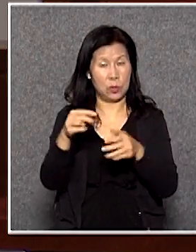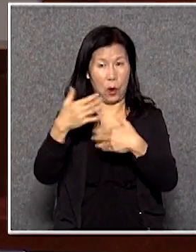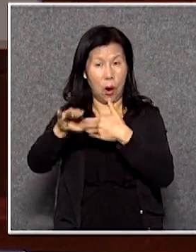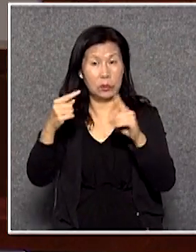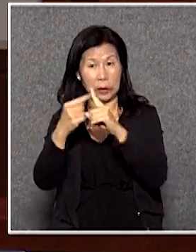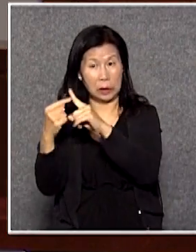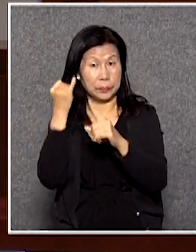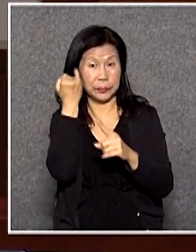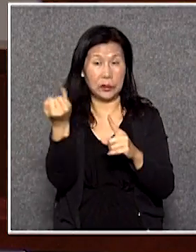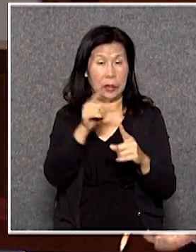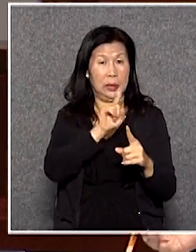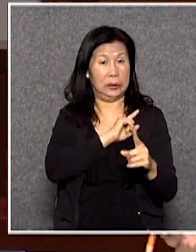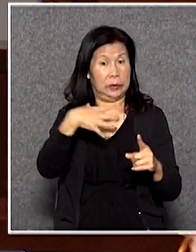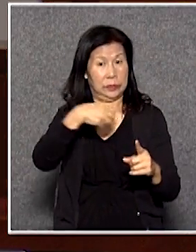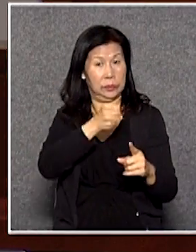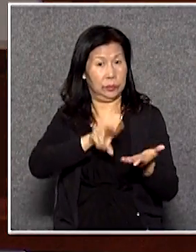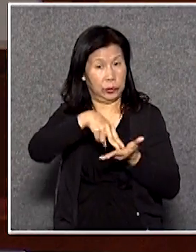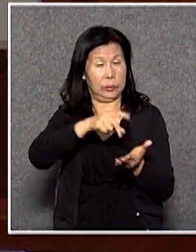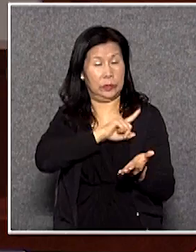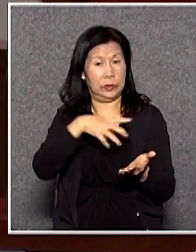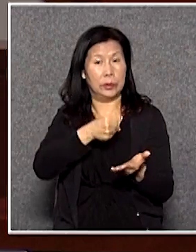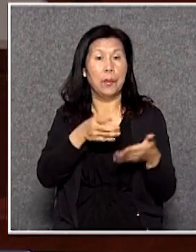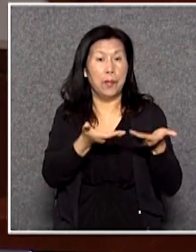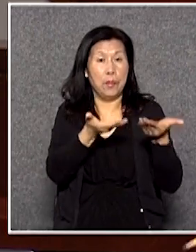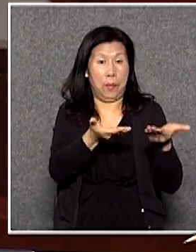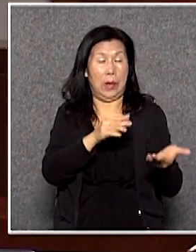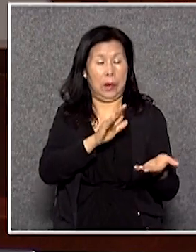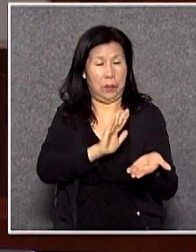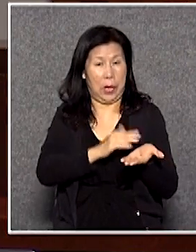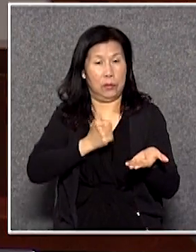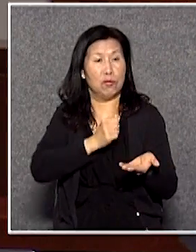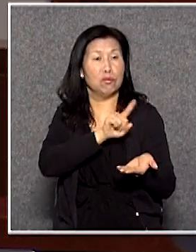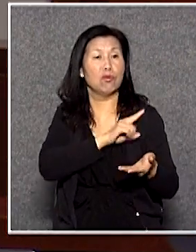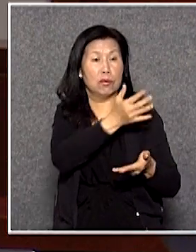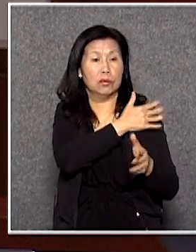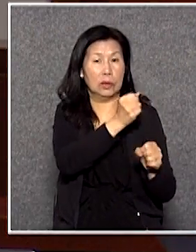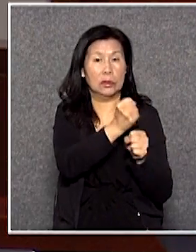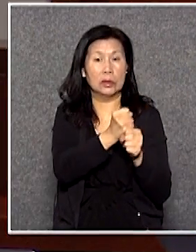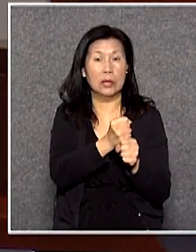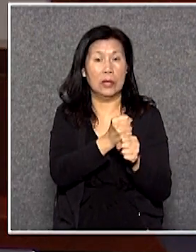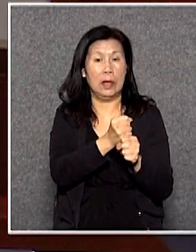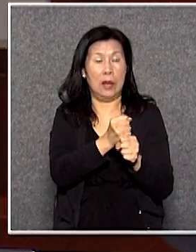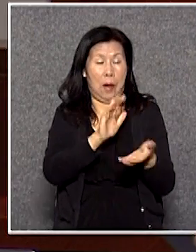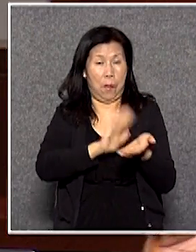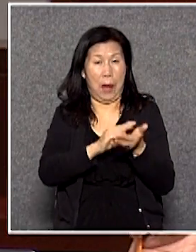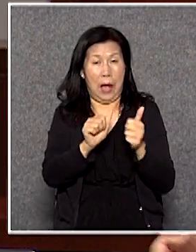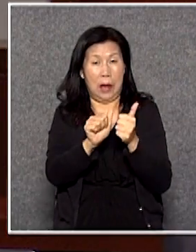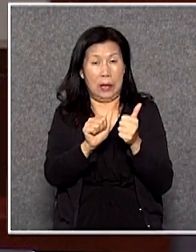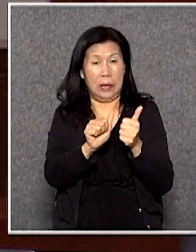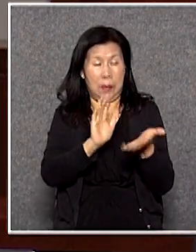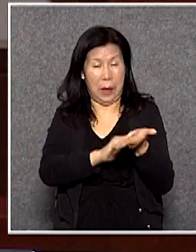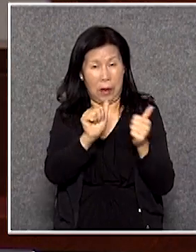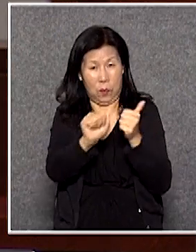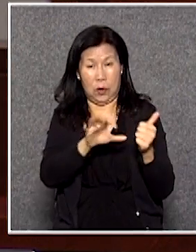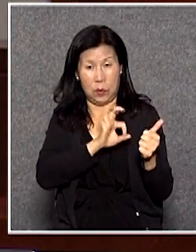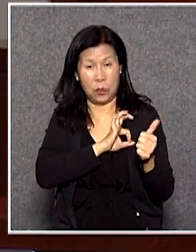那你就由得他自己去搞醫生或者醫學會醫委會醫